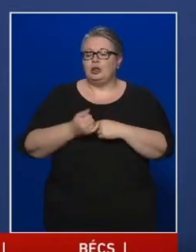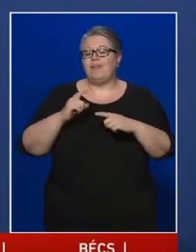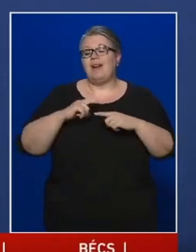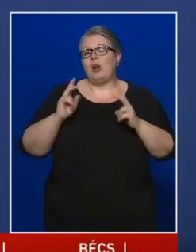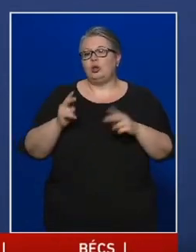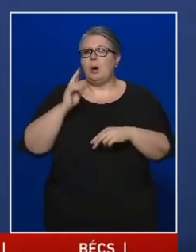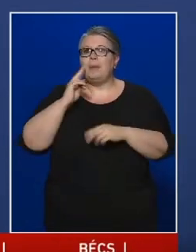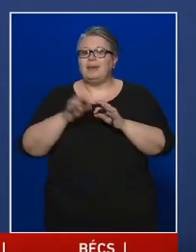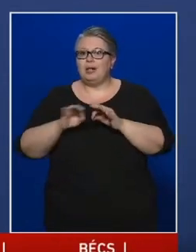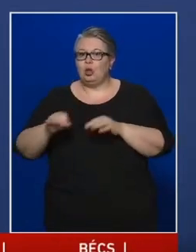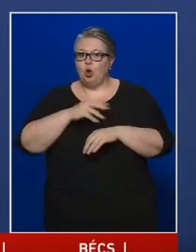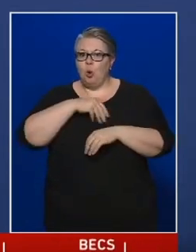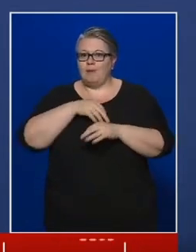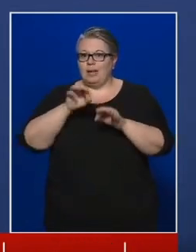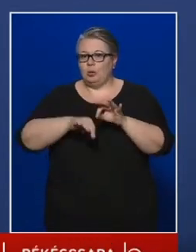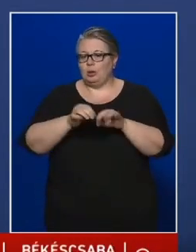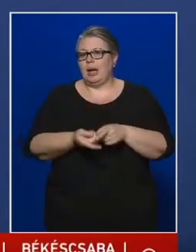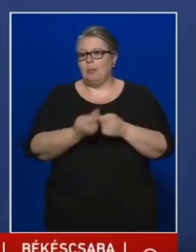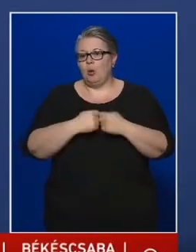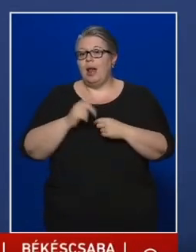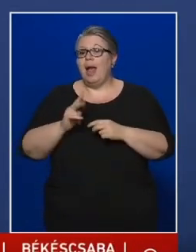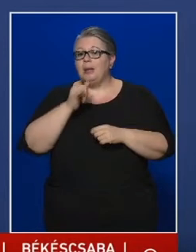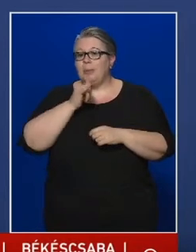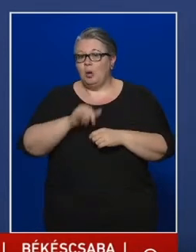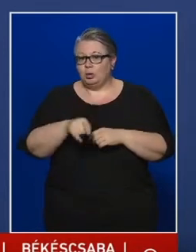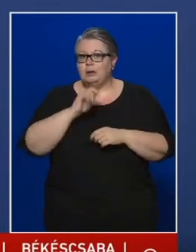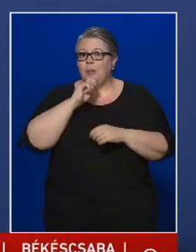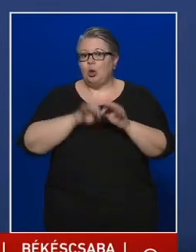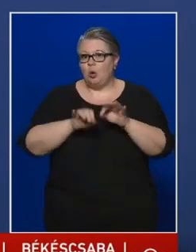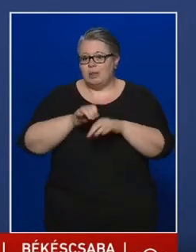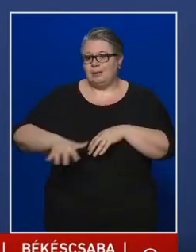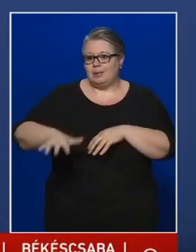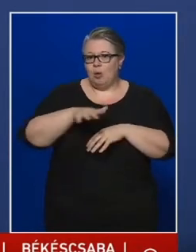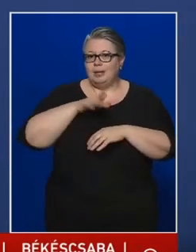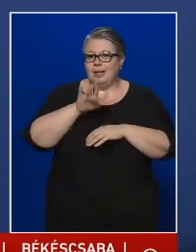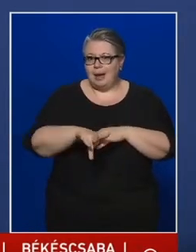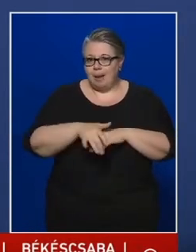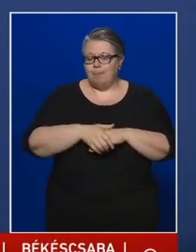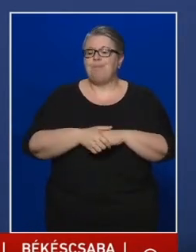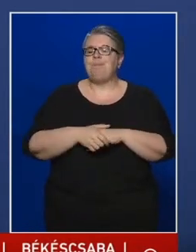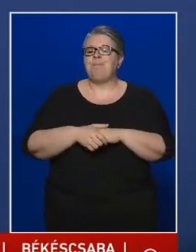várhatóan péntektől horvát országból beutazhatnak Magyarország területére.